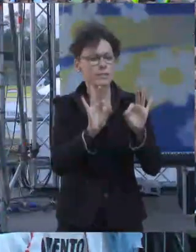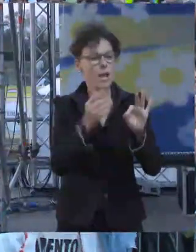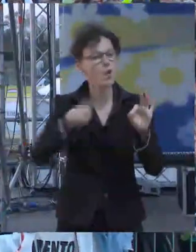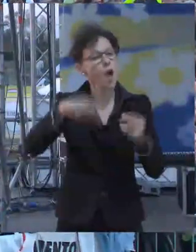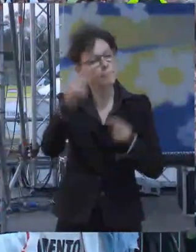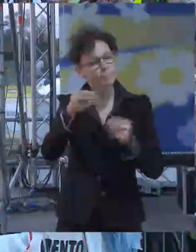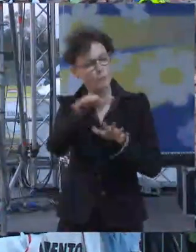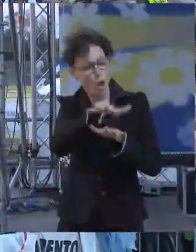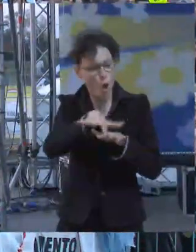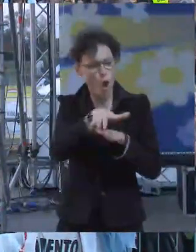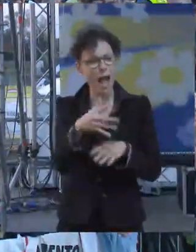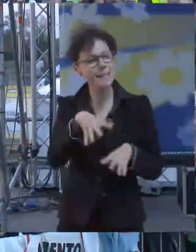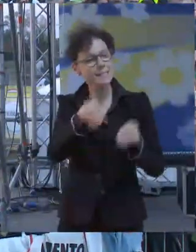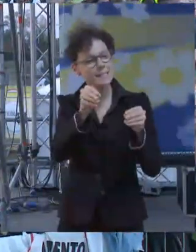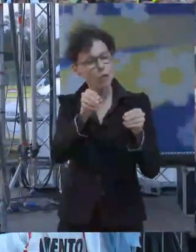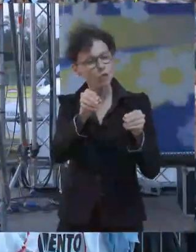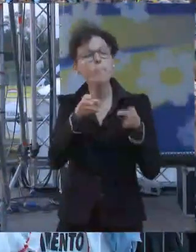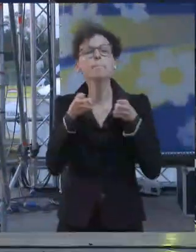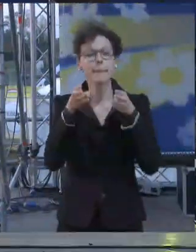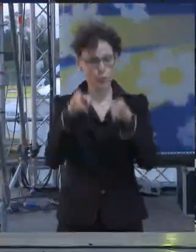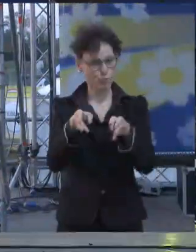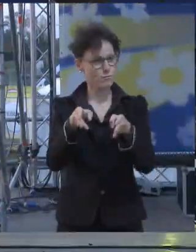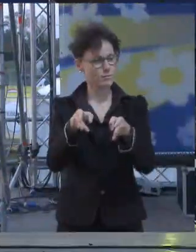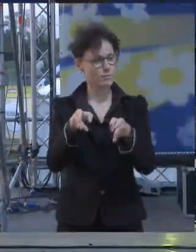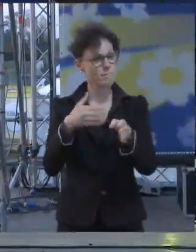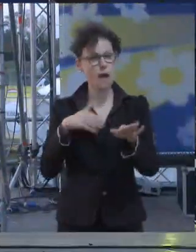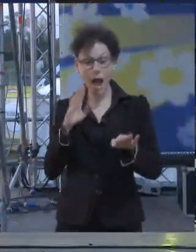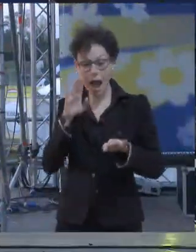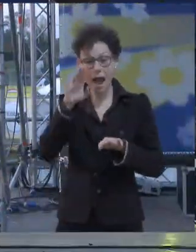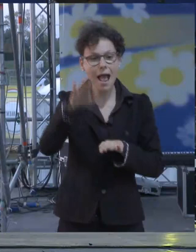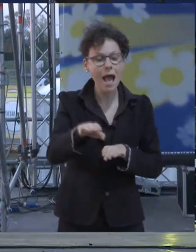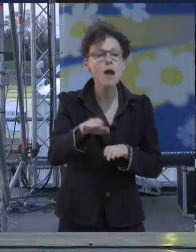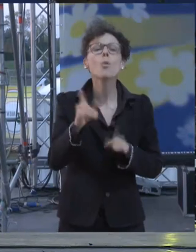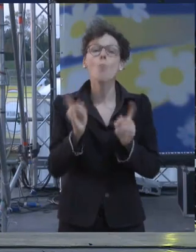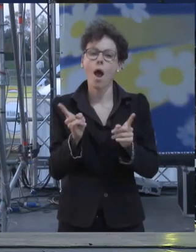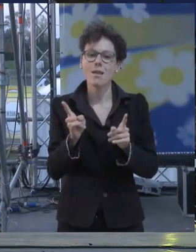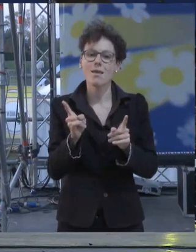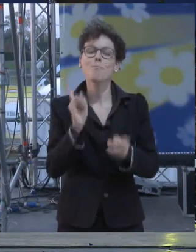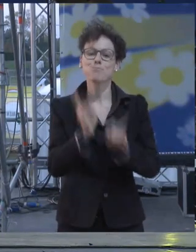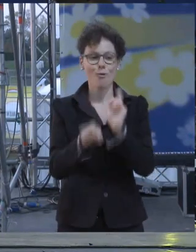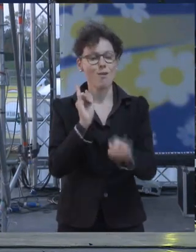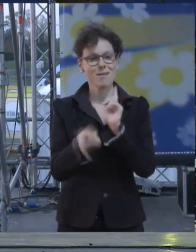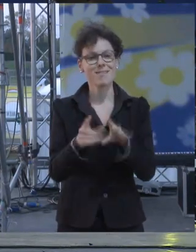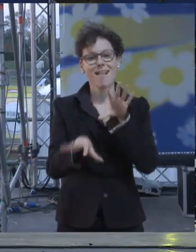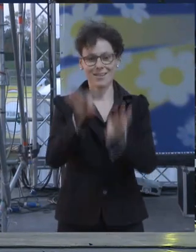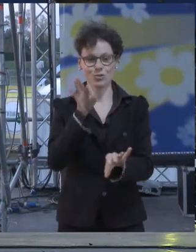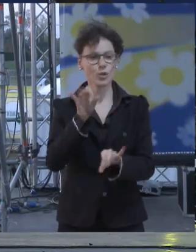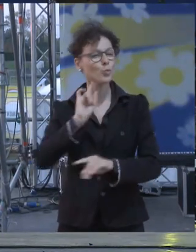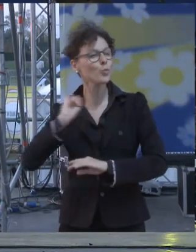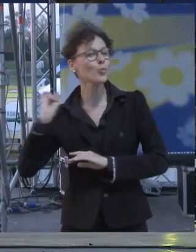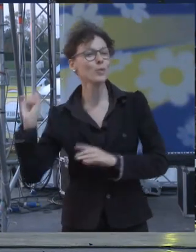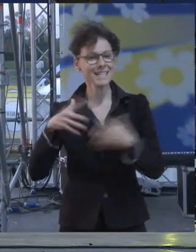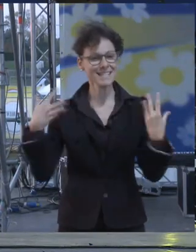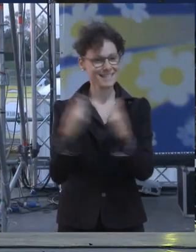locali abbiamo iniziato un percorso ma chiaro che il grande passo saranno le politiche e tutti insieme tutti insieme